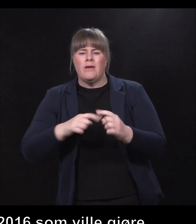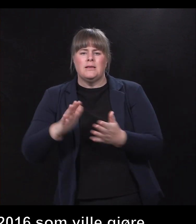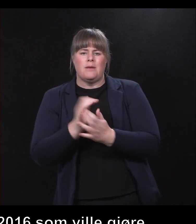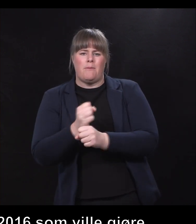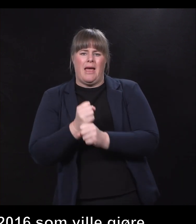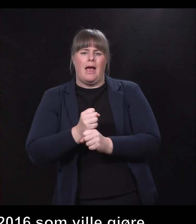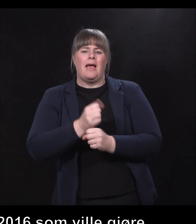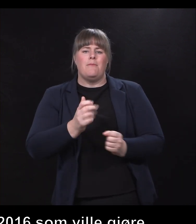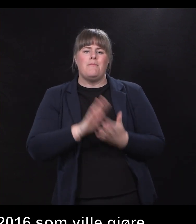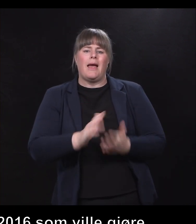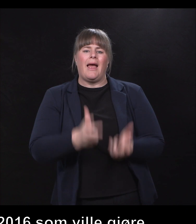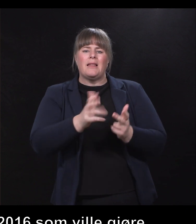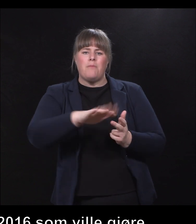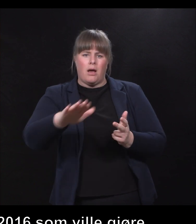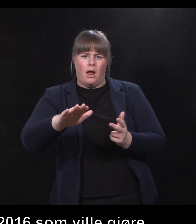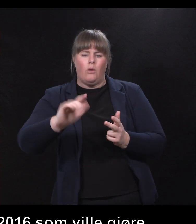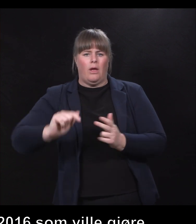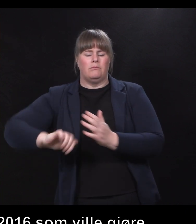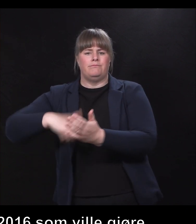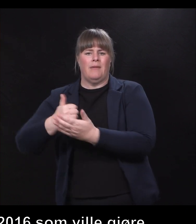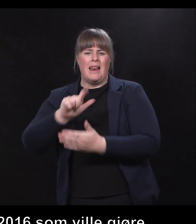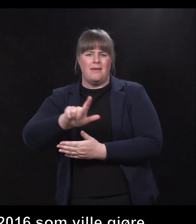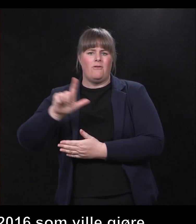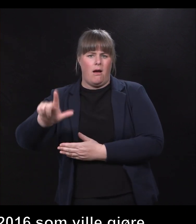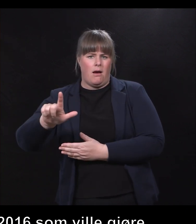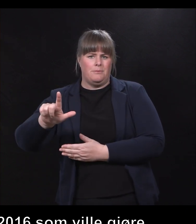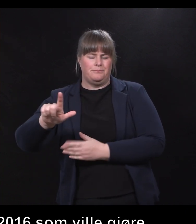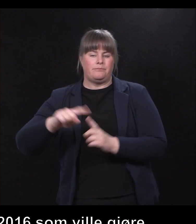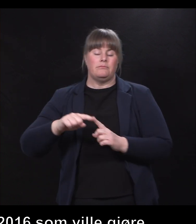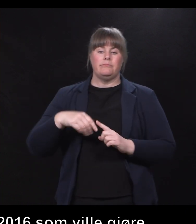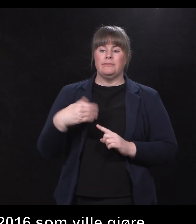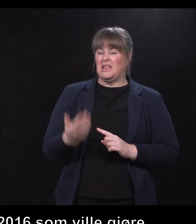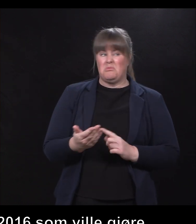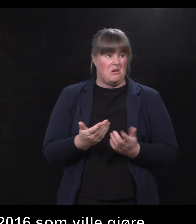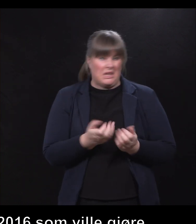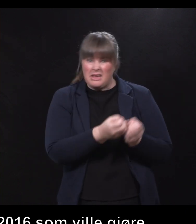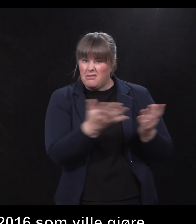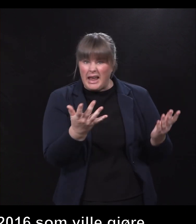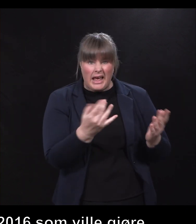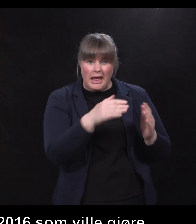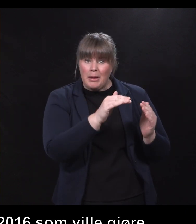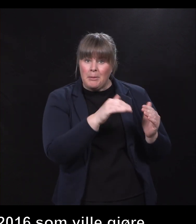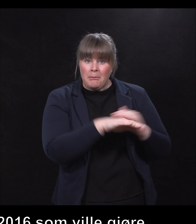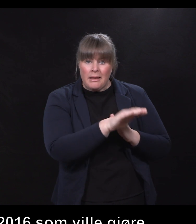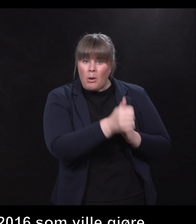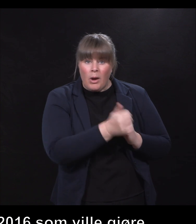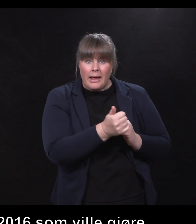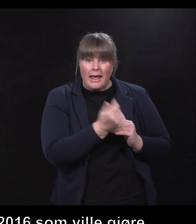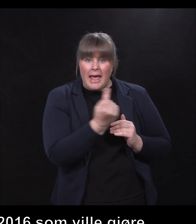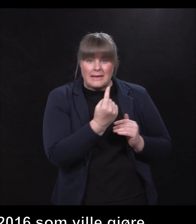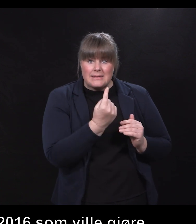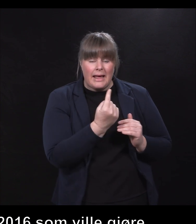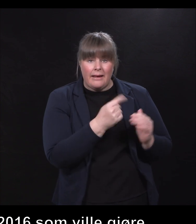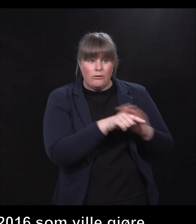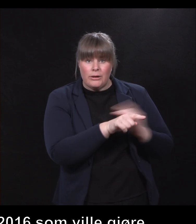Laga. I etterkant av det så kom det jo ikke så veldig mange flere mindreårige, enskilde flyktninger til Norge av politiske grunner, så da